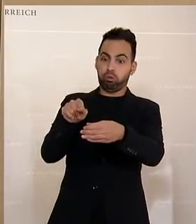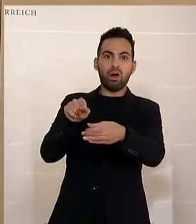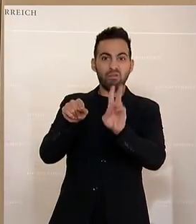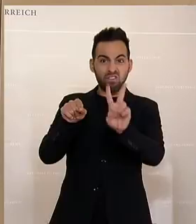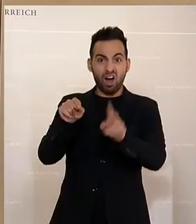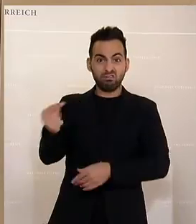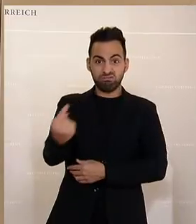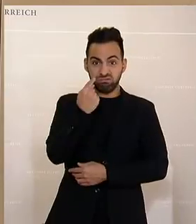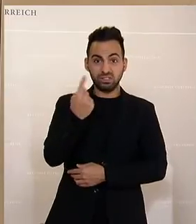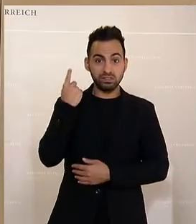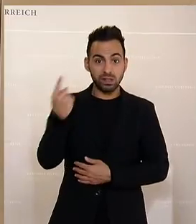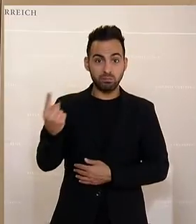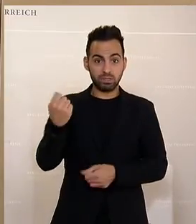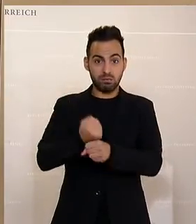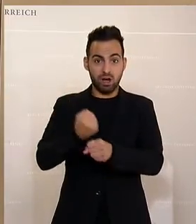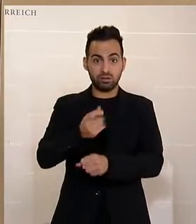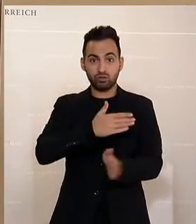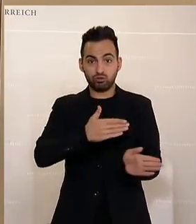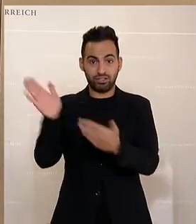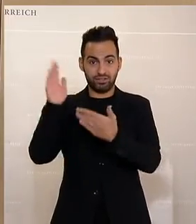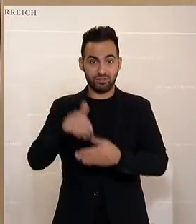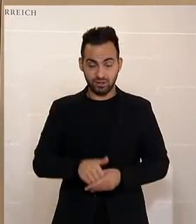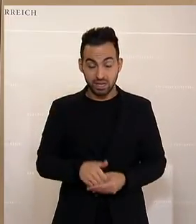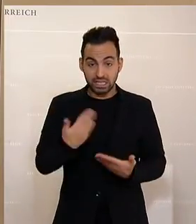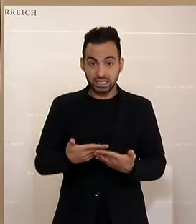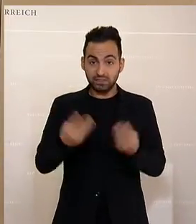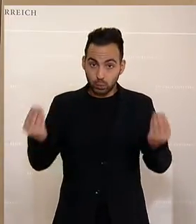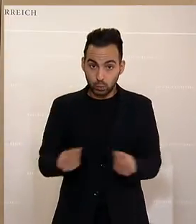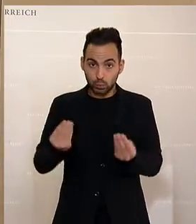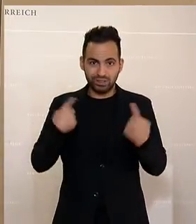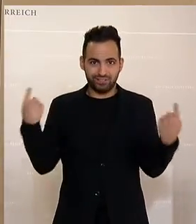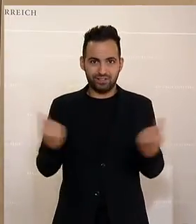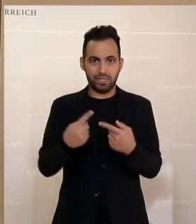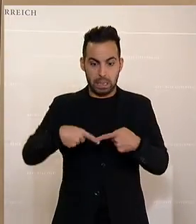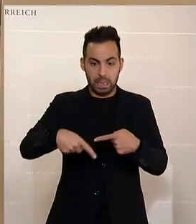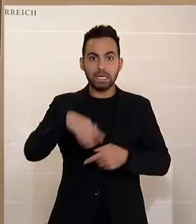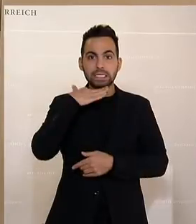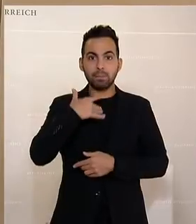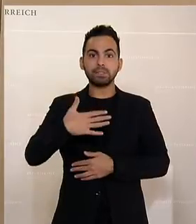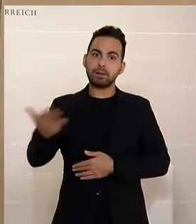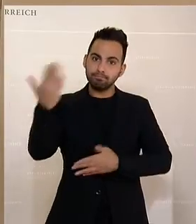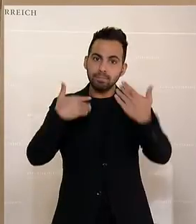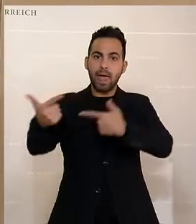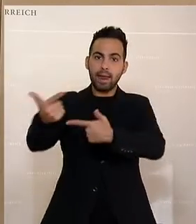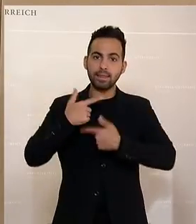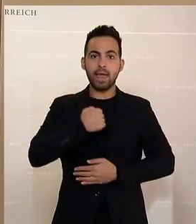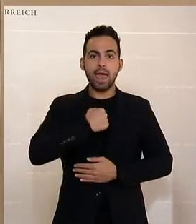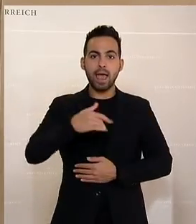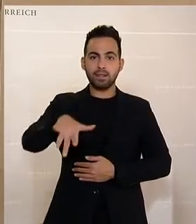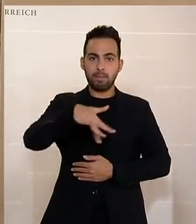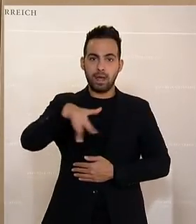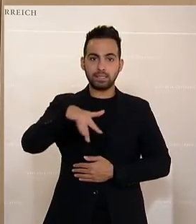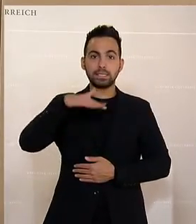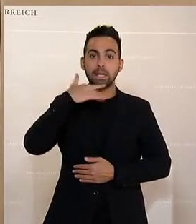geehrten Damen und Herren, das ist der Grund dafür, warum wir zur Demonstration am Samstag am Heldenplatz einladen, in der Wiener Innenstadt einladen. Und einfach